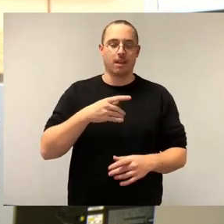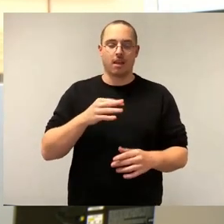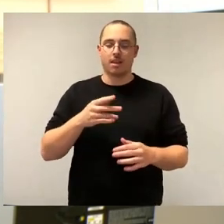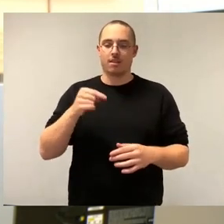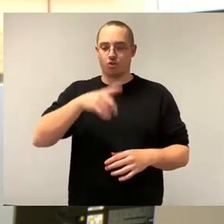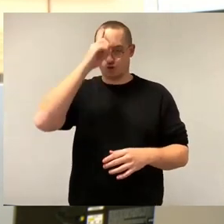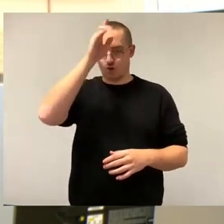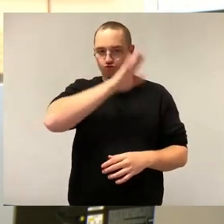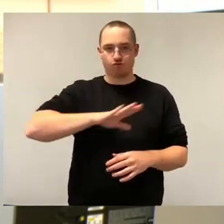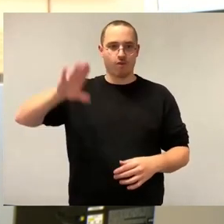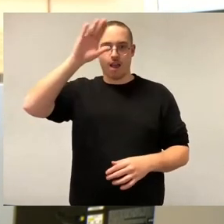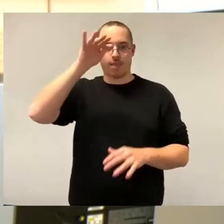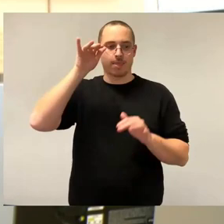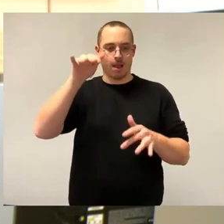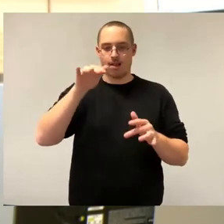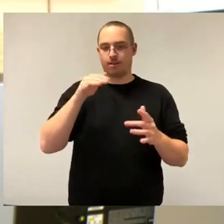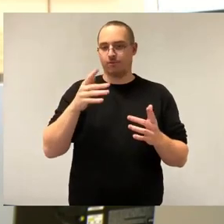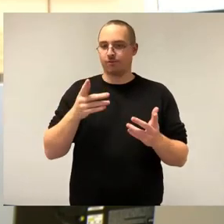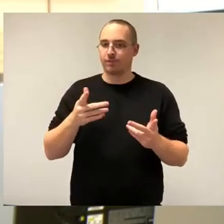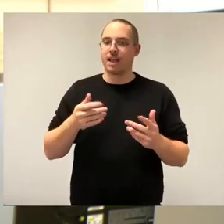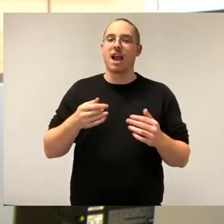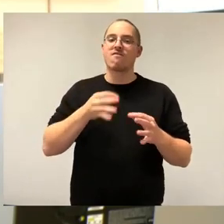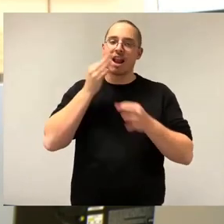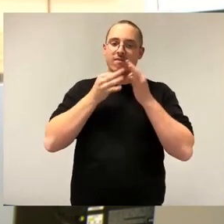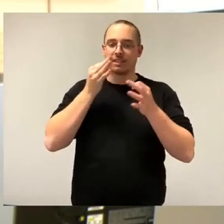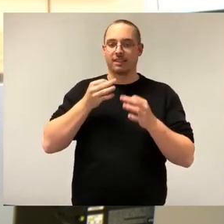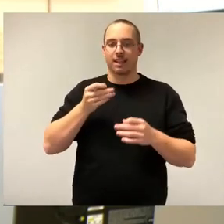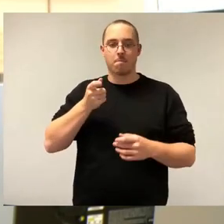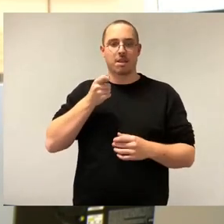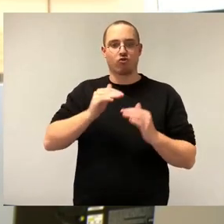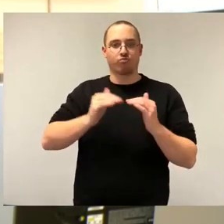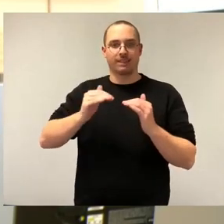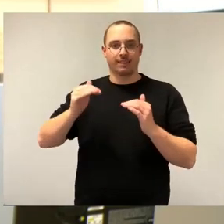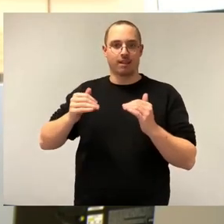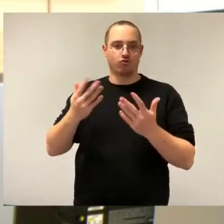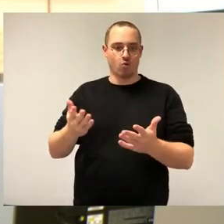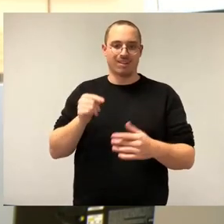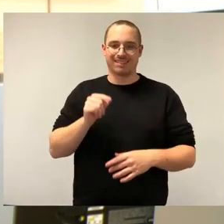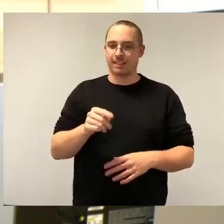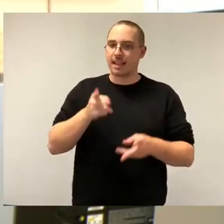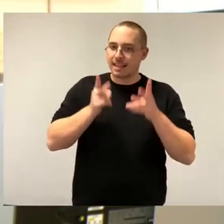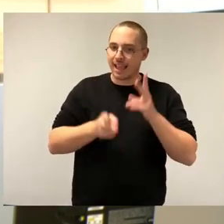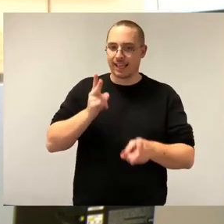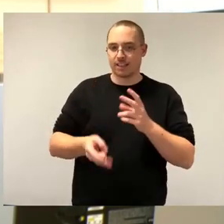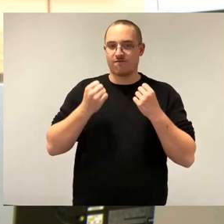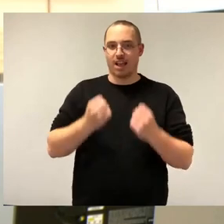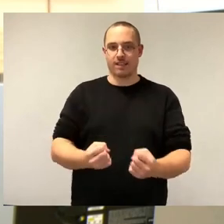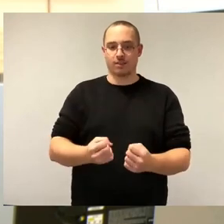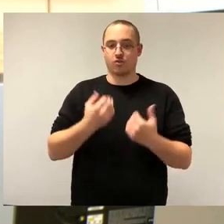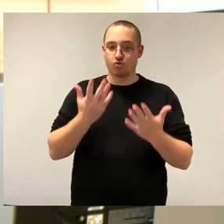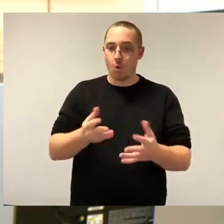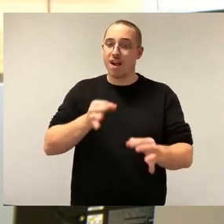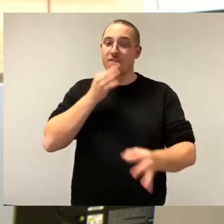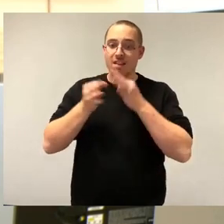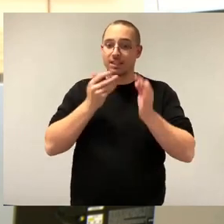mit Befragungen erhobene Mietspiegel, der gerichtsfest ist. Wenn man so einen qualifizierten Mietspiegel nicht hat, dann